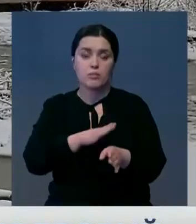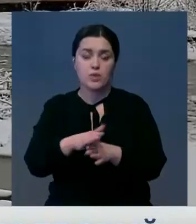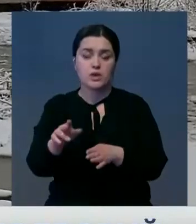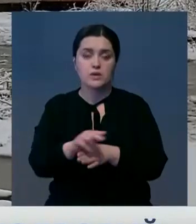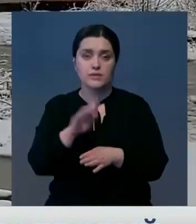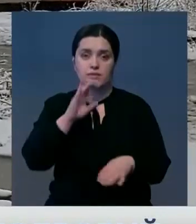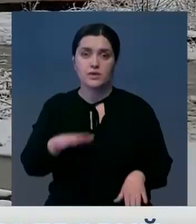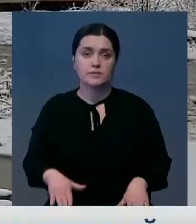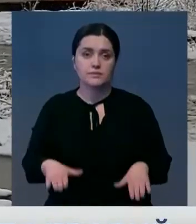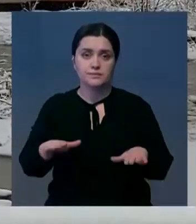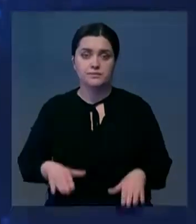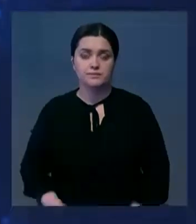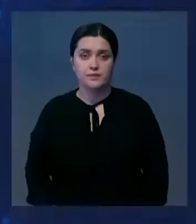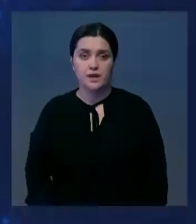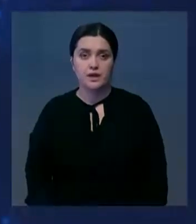подтопления.